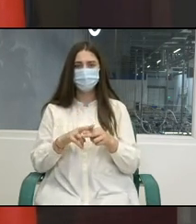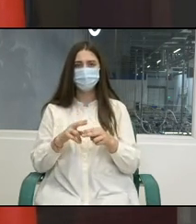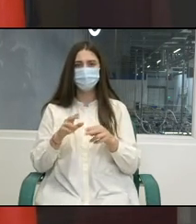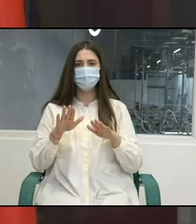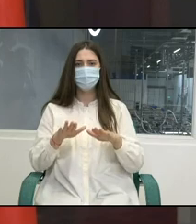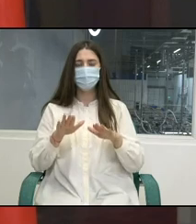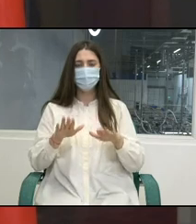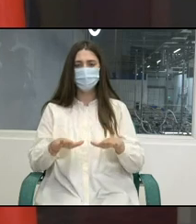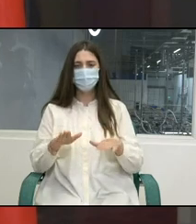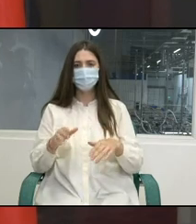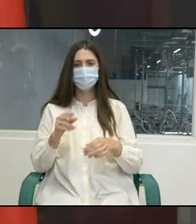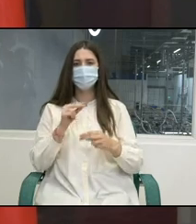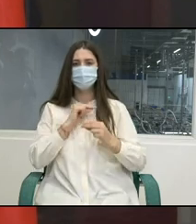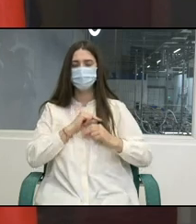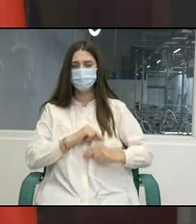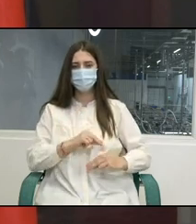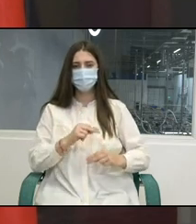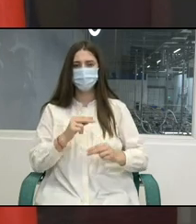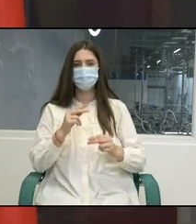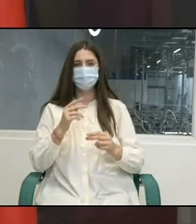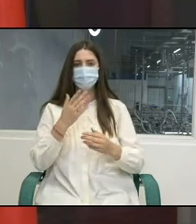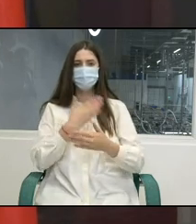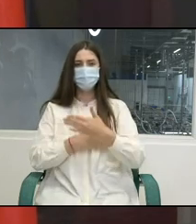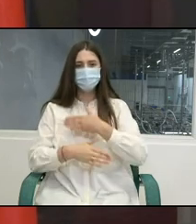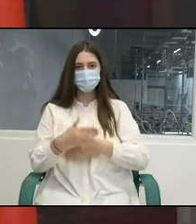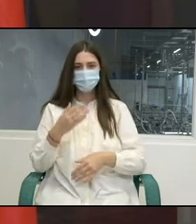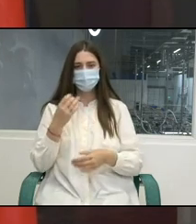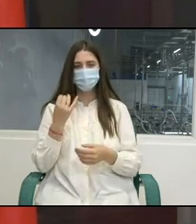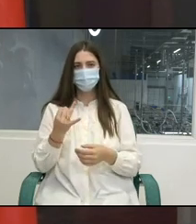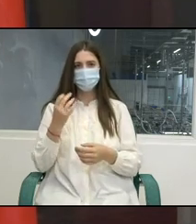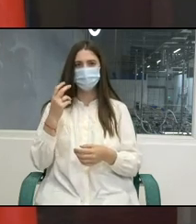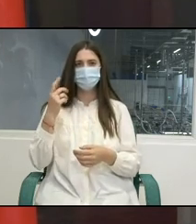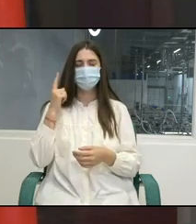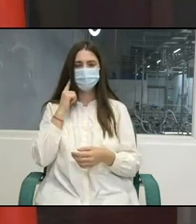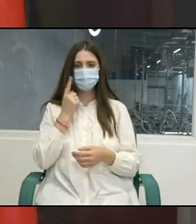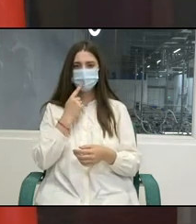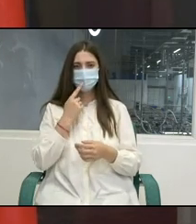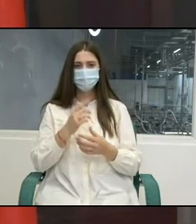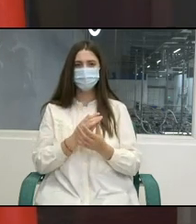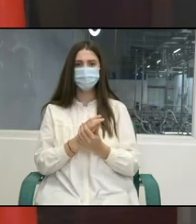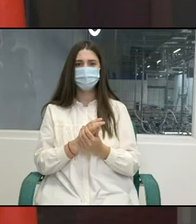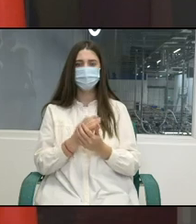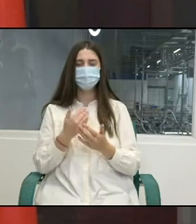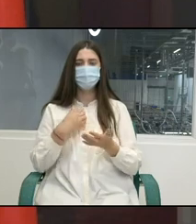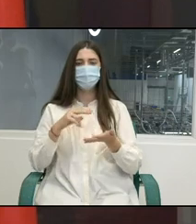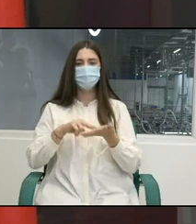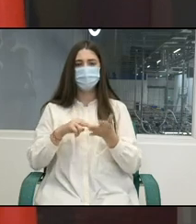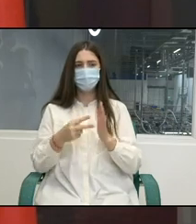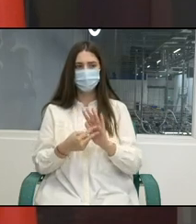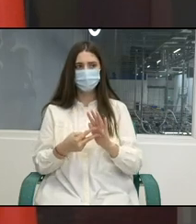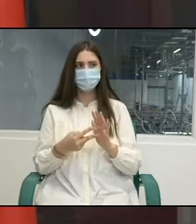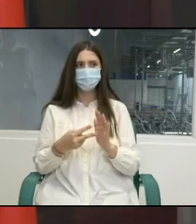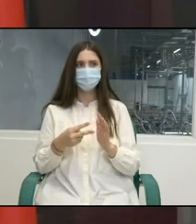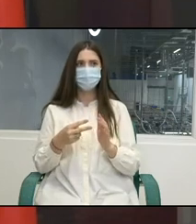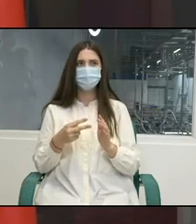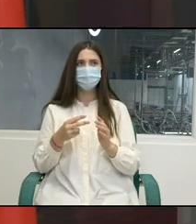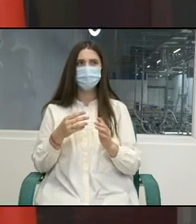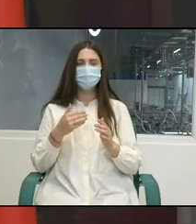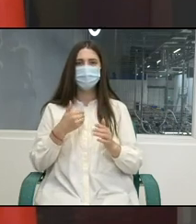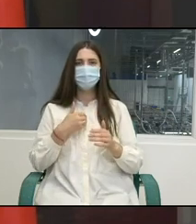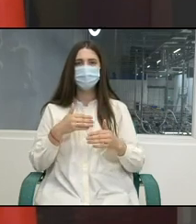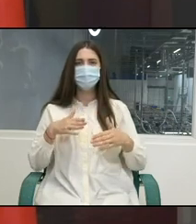pentru aceste persoane și ne planificăm să încurajăm și alții